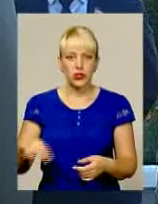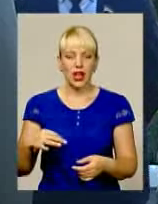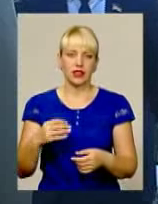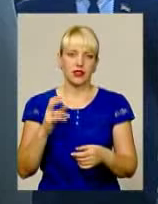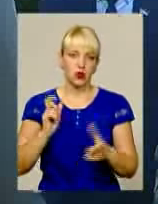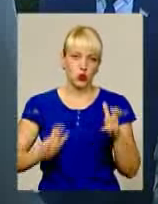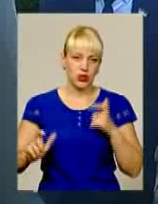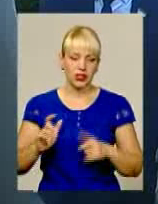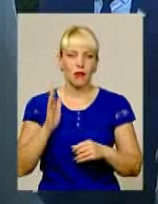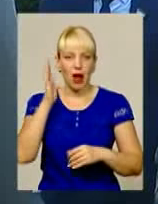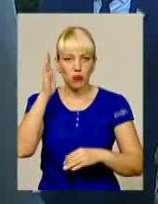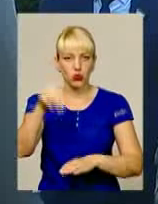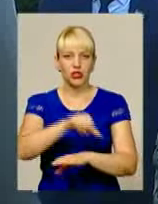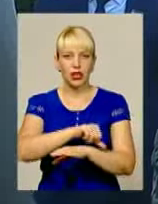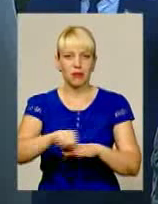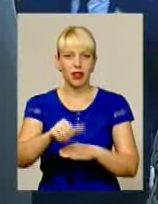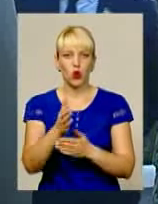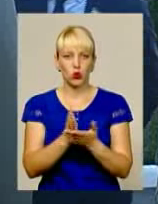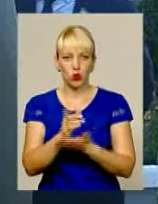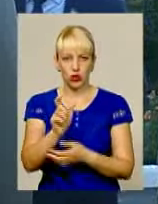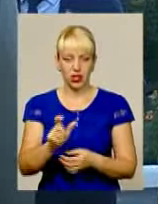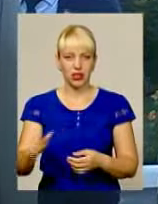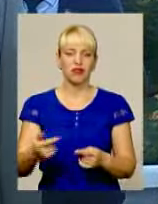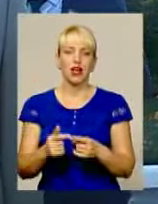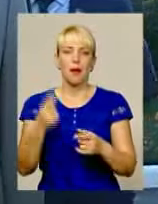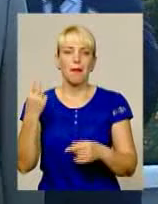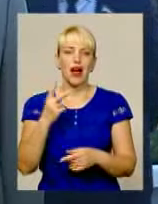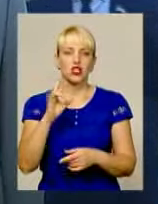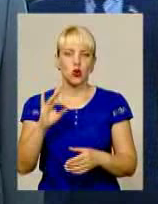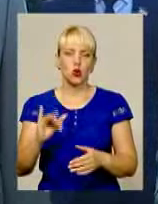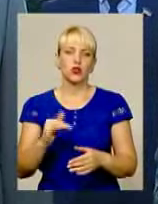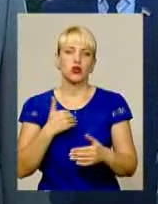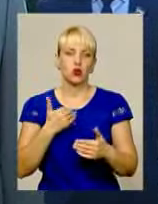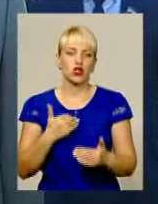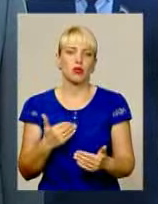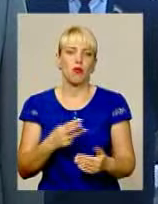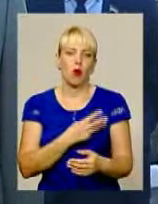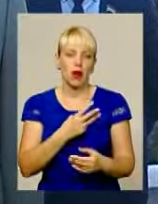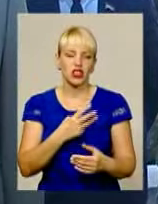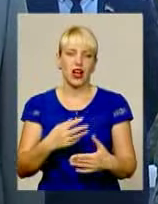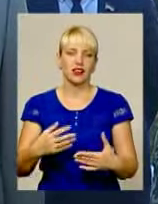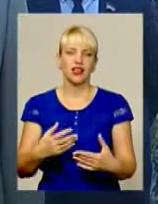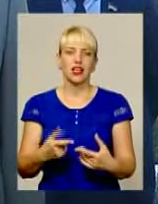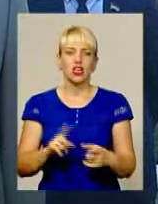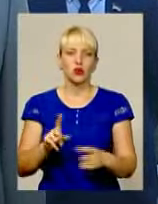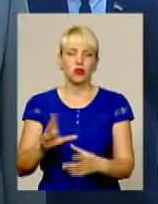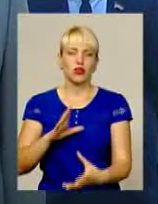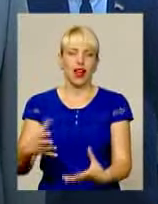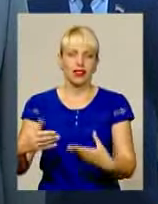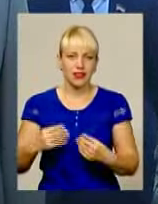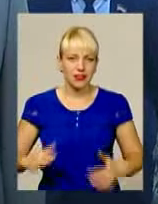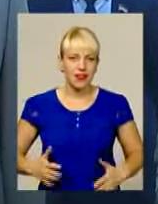майбутніх прикордонників. Першокурсникам можу побажати натхнення, удачі і не